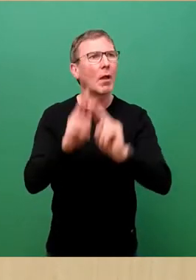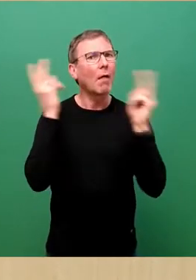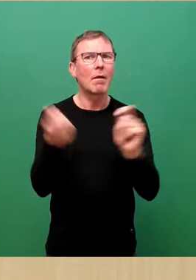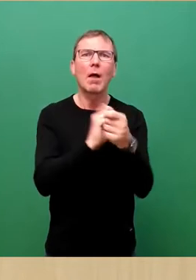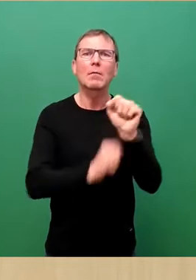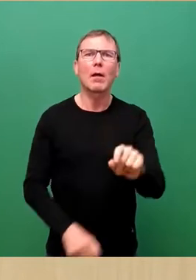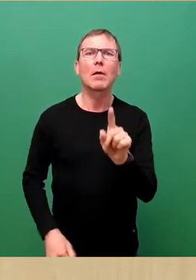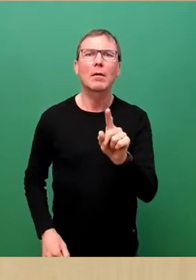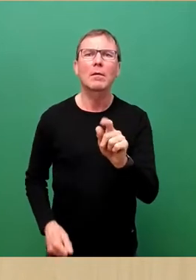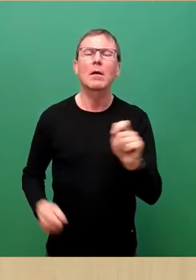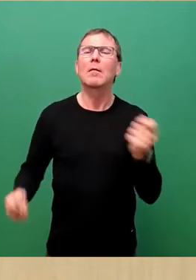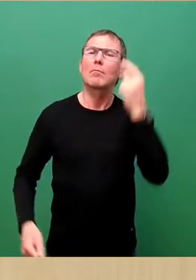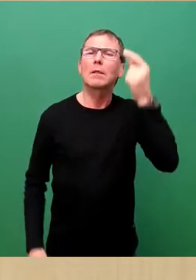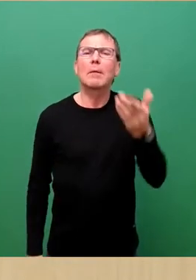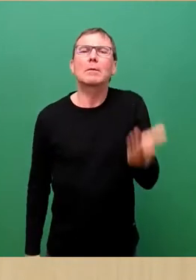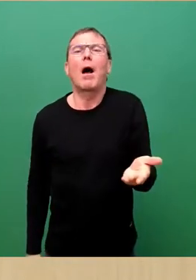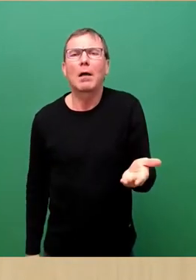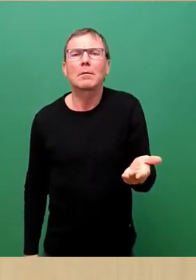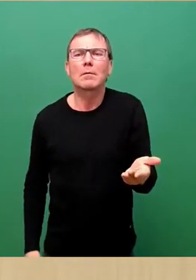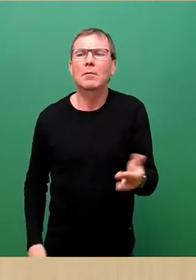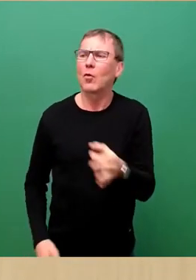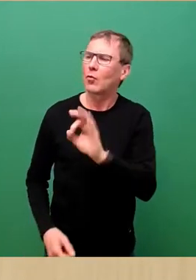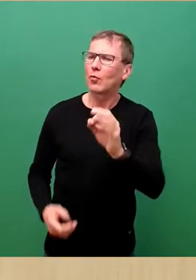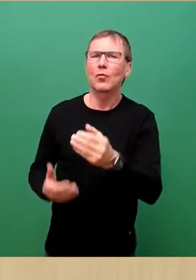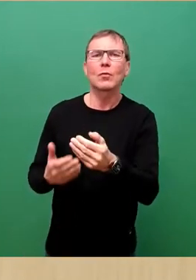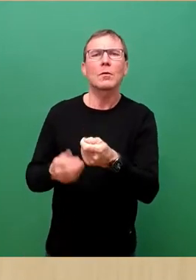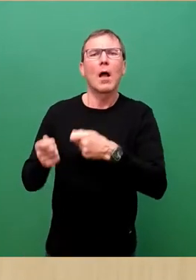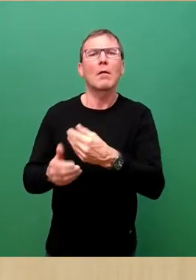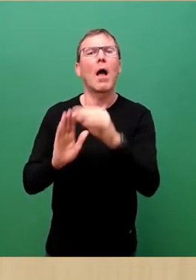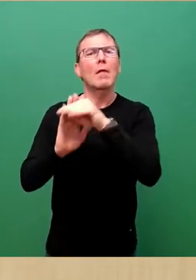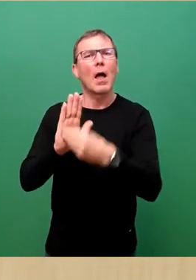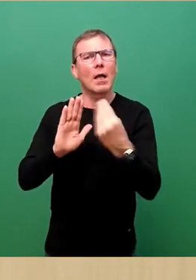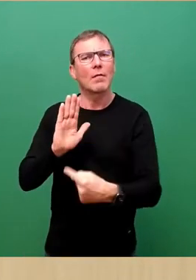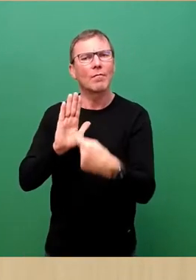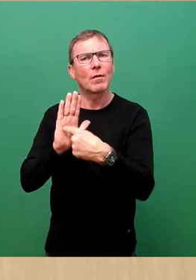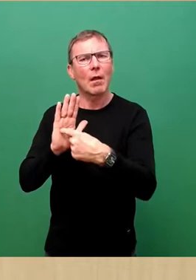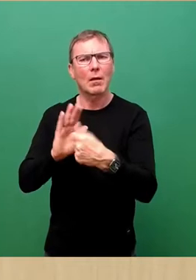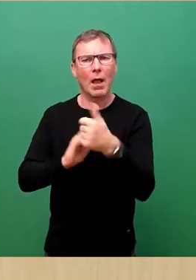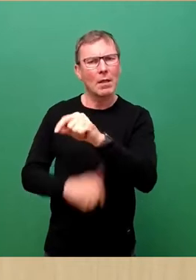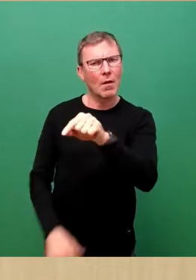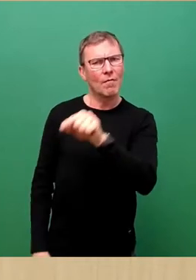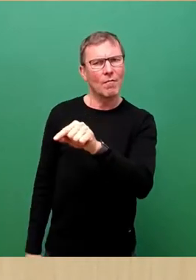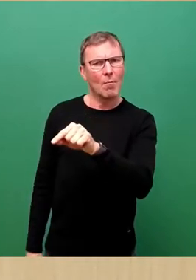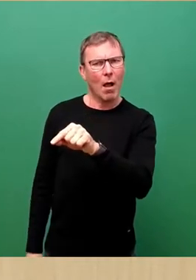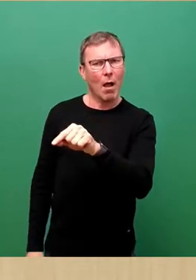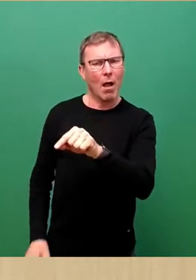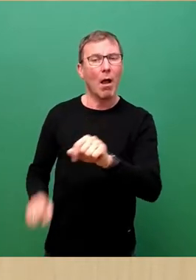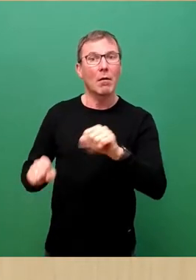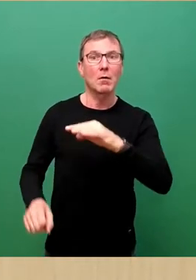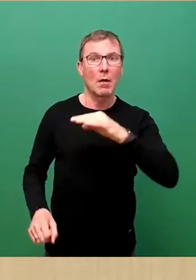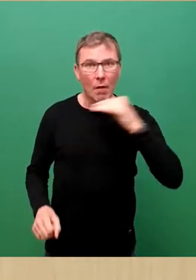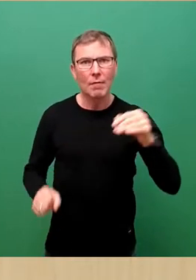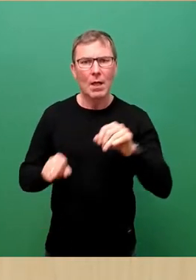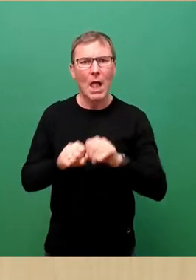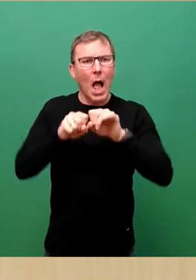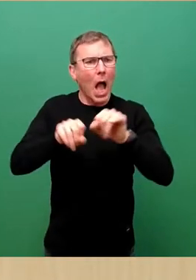Ein Betriebsrat oder ein gut ausgehandelter Tarifvertrag in einem Unternehmen können enorm viel Strahlkraft